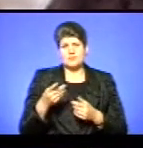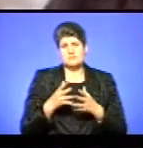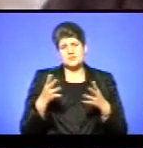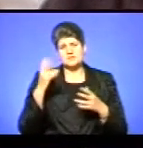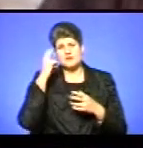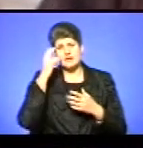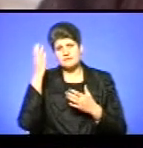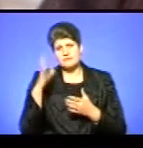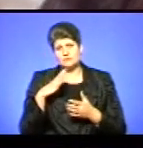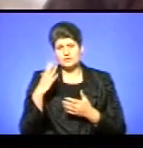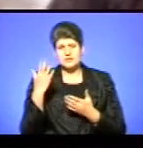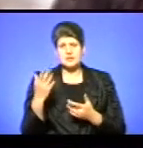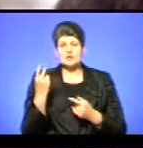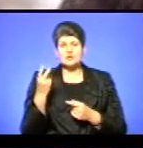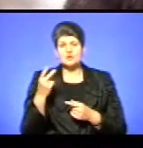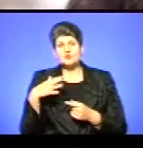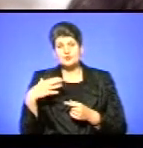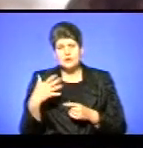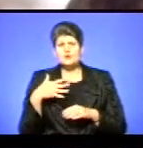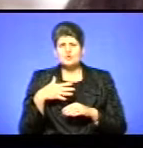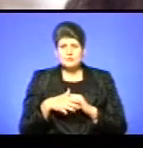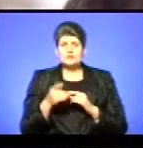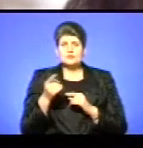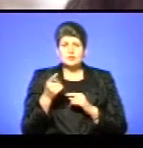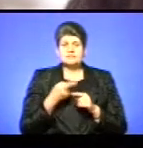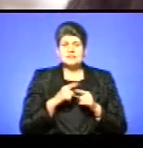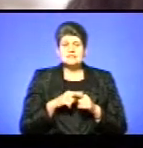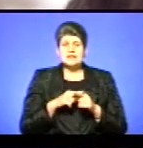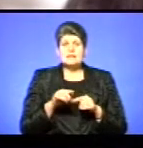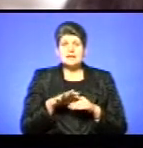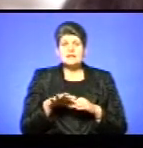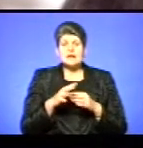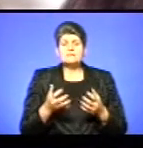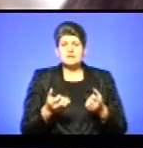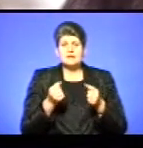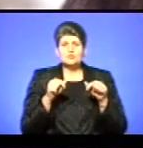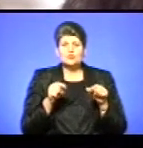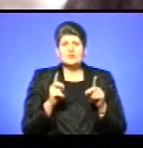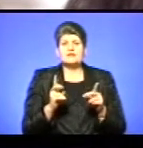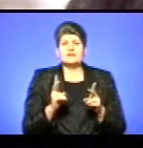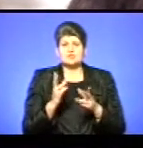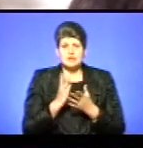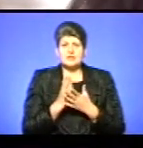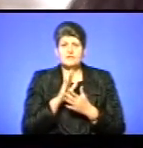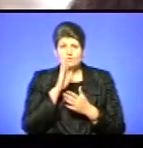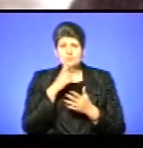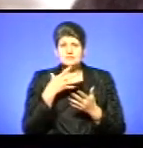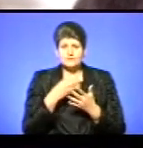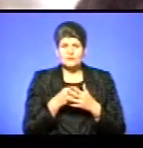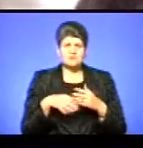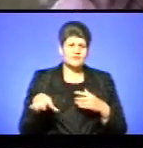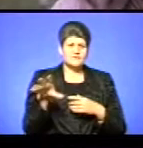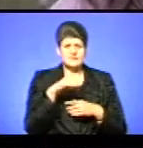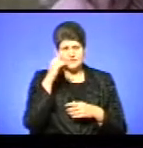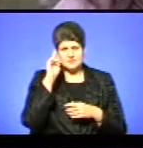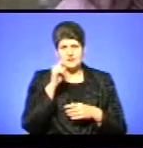Києві. І з другої сторони я прекрасно розуміла, що Тернопіль – це Майдан підтримки. Тобто тут навіть якщо є вороги, то вони свої. Ми все одно тут всіх